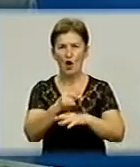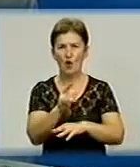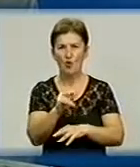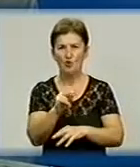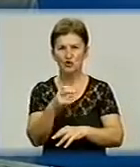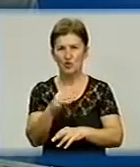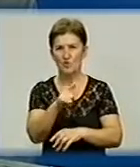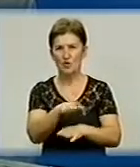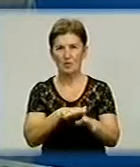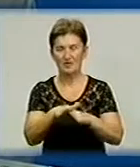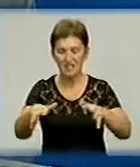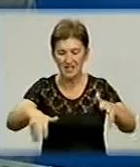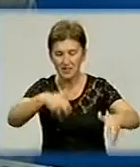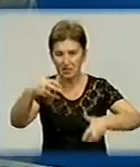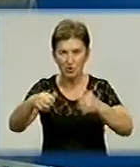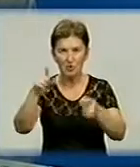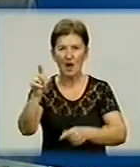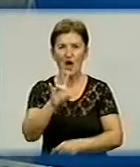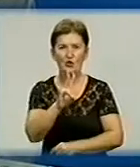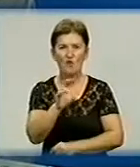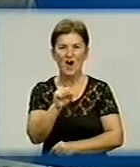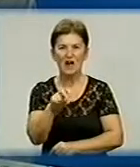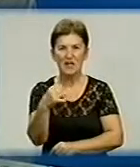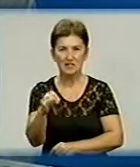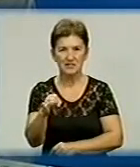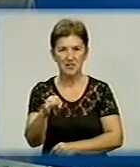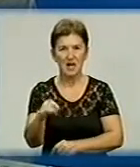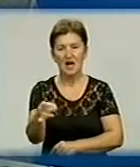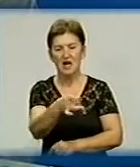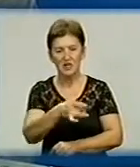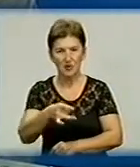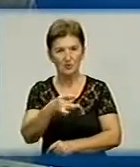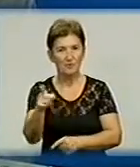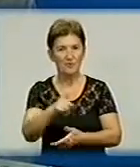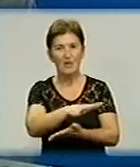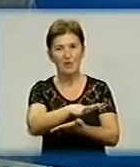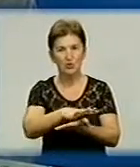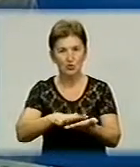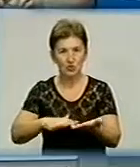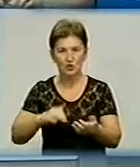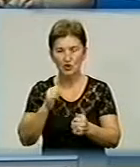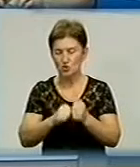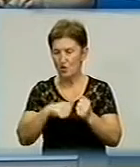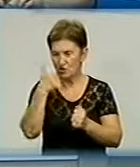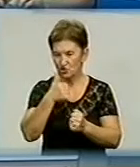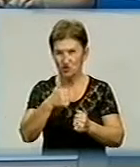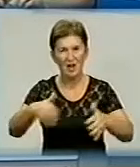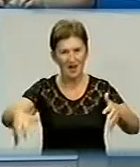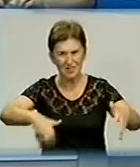І вони проводили розкопки в Норхангельському районі, там село Троговиця, традиційно продовжили вже щорічні розкопки